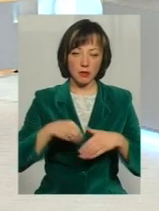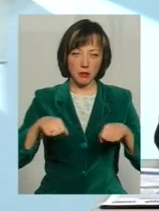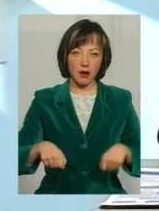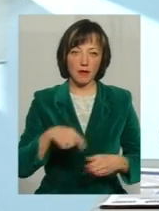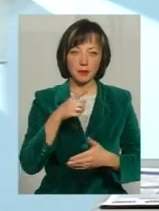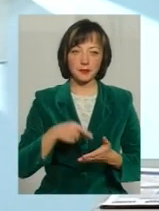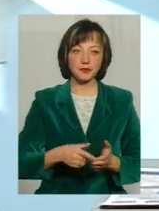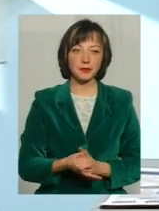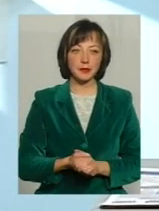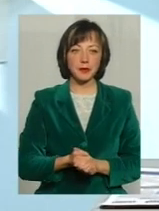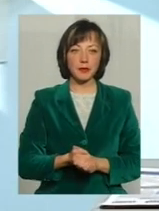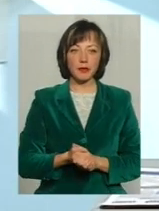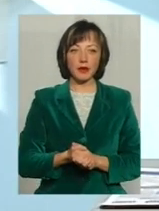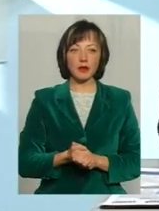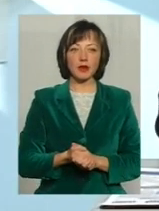Дякую